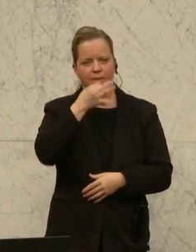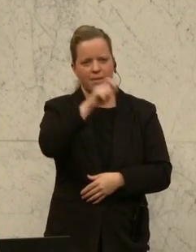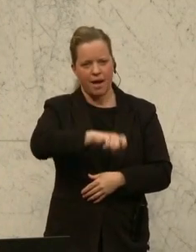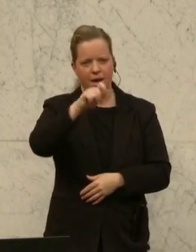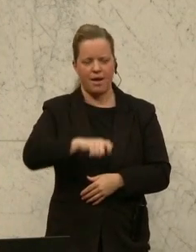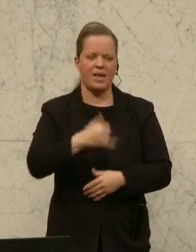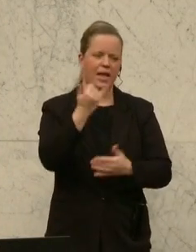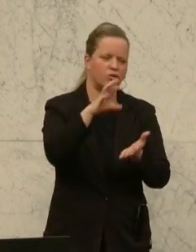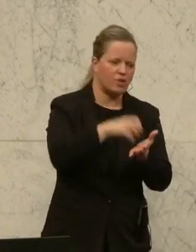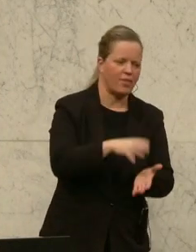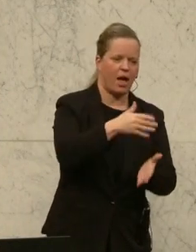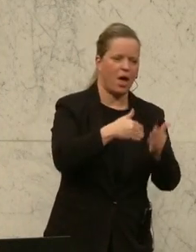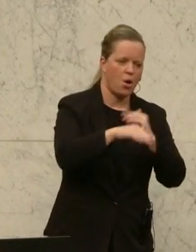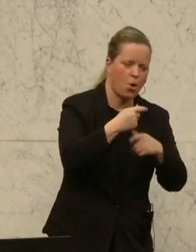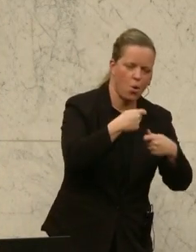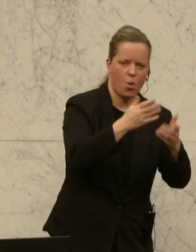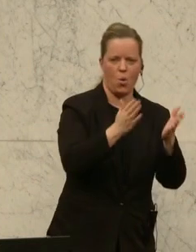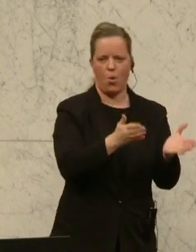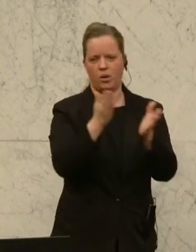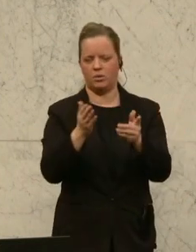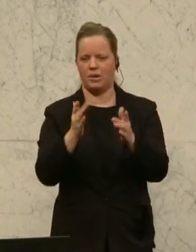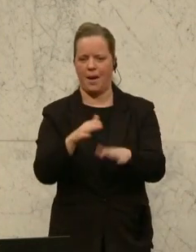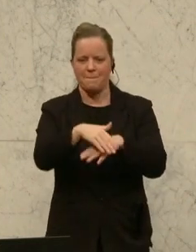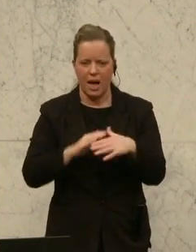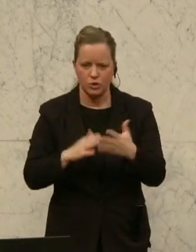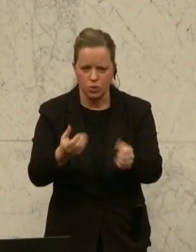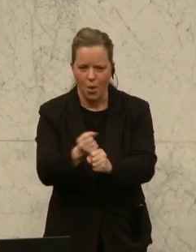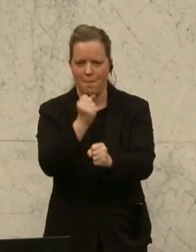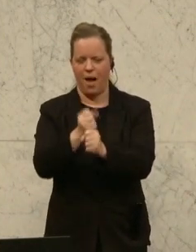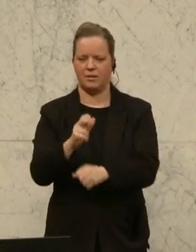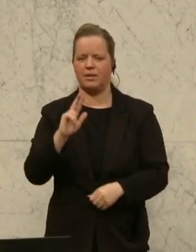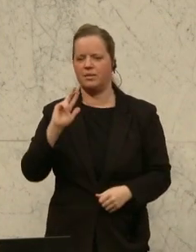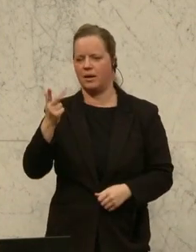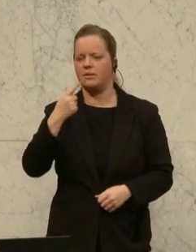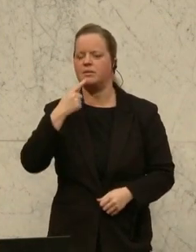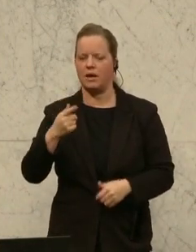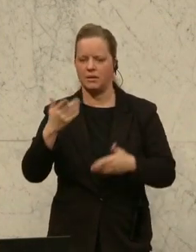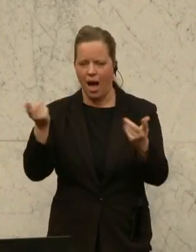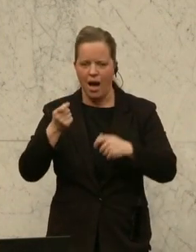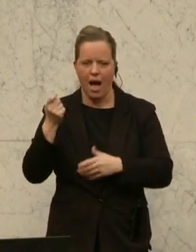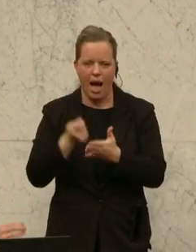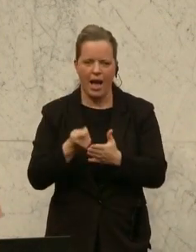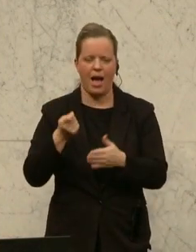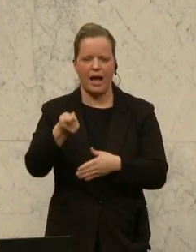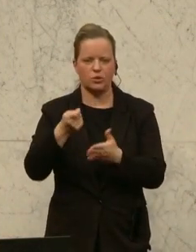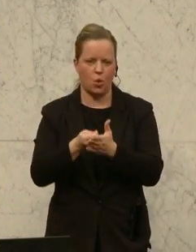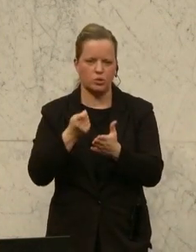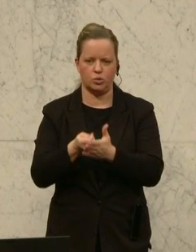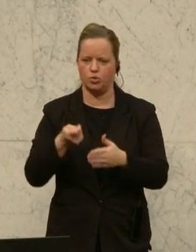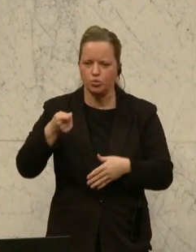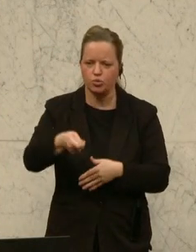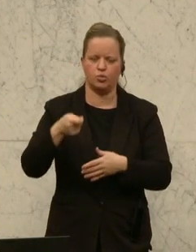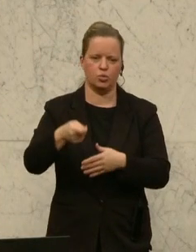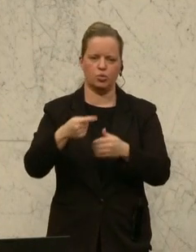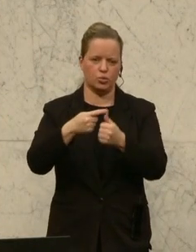Stadt hat jenes erhöht, andere Gemeinden haben dieses gemacht, der Dritte hat es wieder gesagt, da gibt es diesen Heizkostenzuschuss und etc. etc.